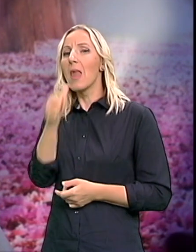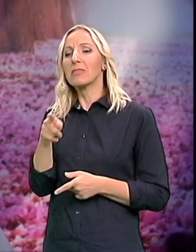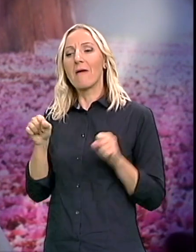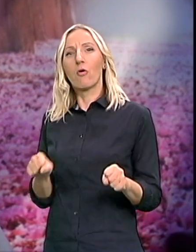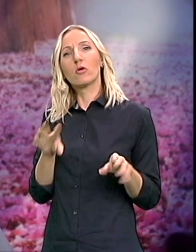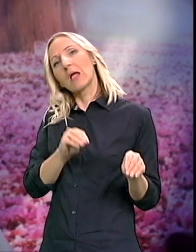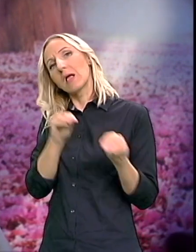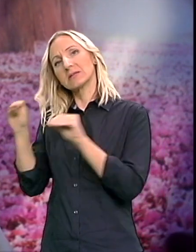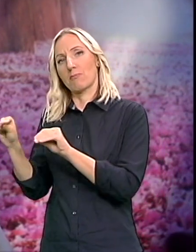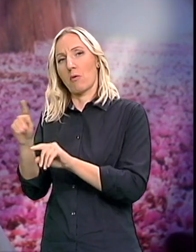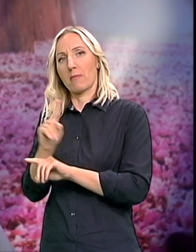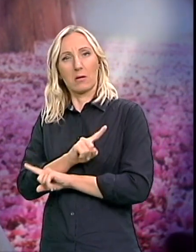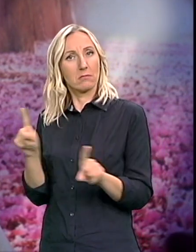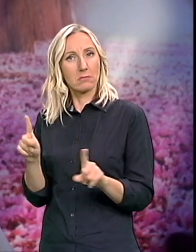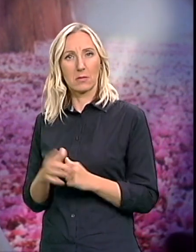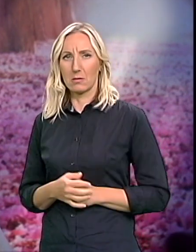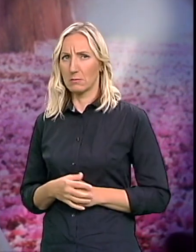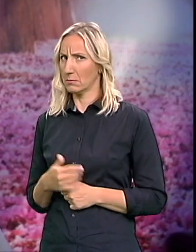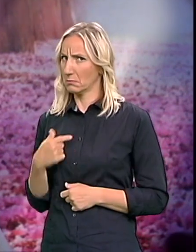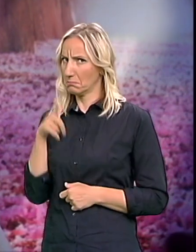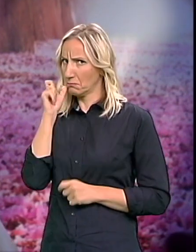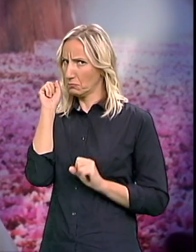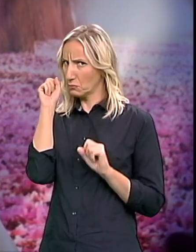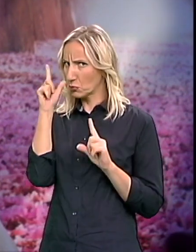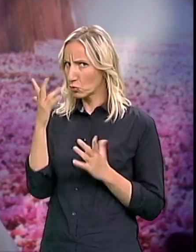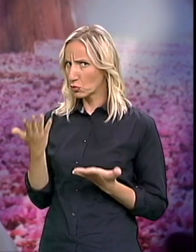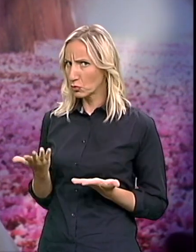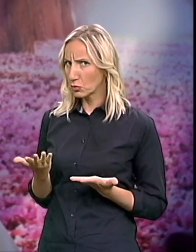fotelja skloni uopšte I to ne mi je postalo jako čudo